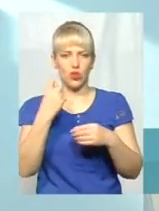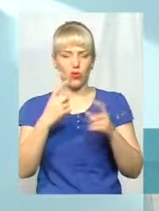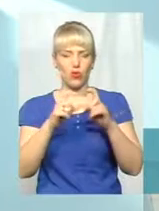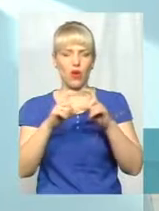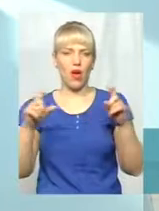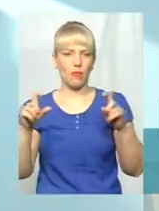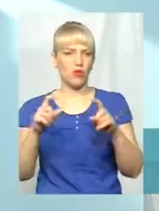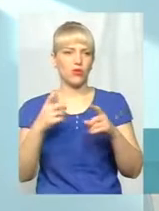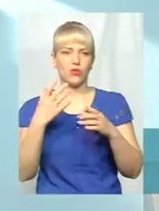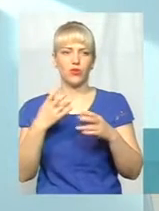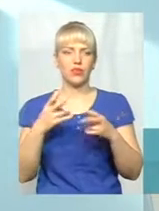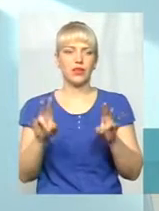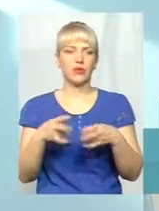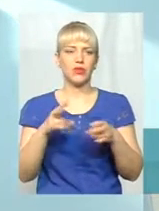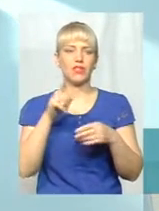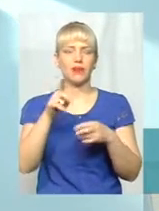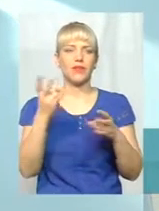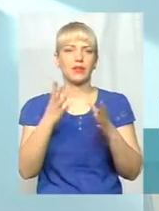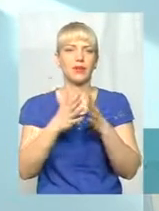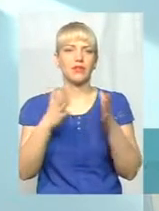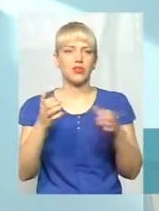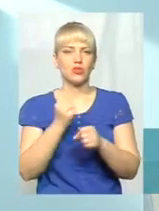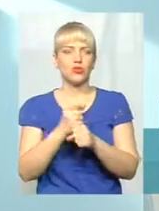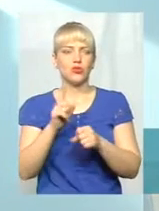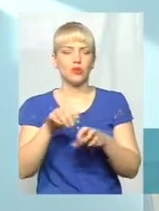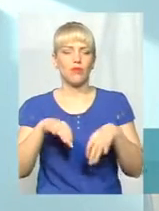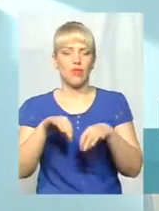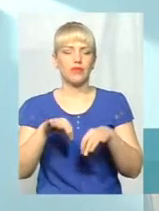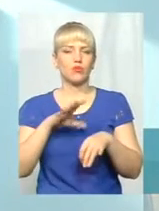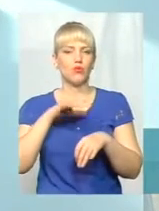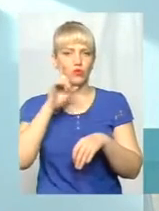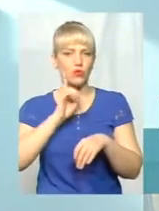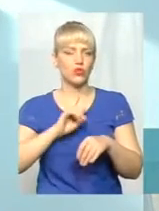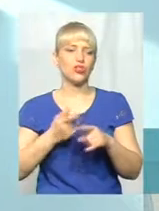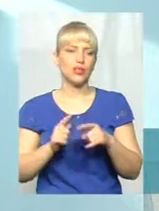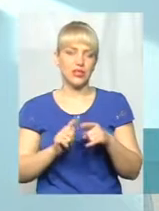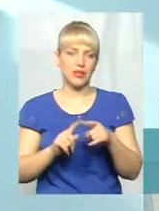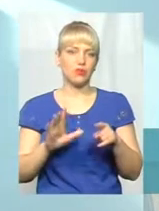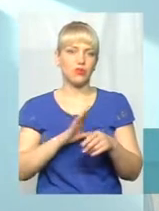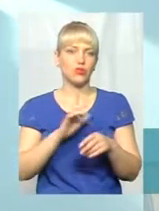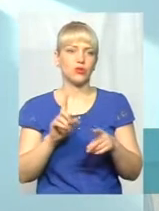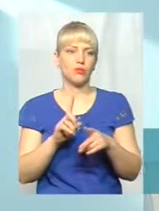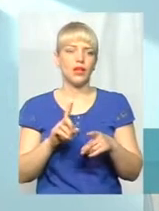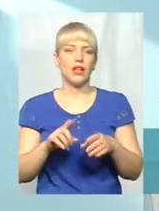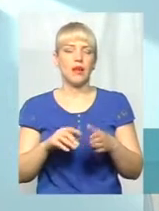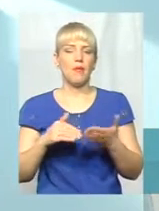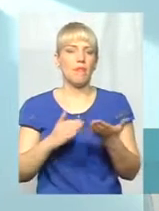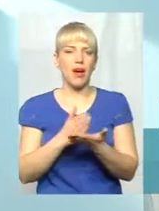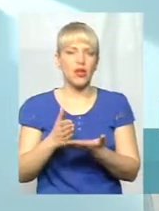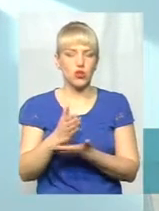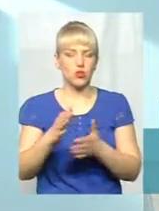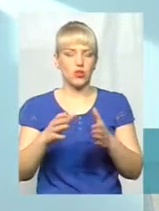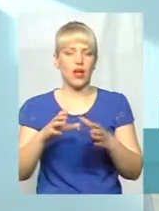Просто там треба буде більше зробити, щоб транспорт лучше ходив. Але це проговорено з головами адміністрації, щоб маршрути, маршруток,